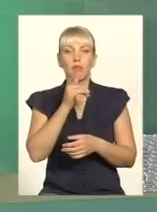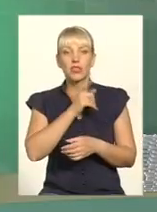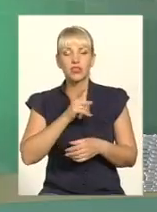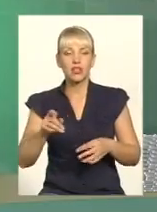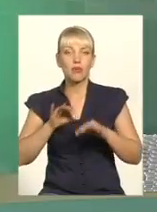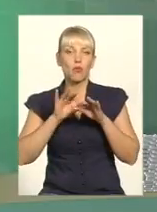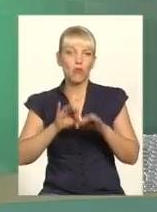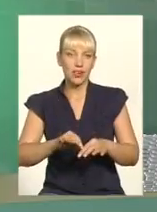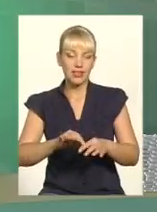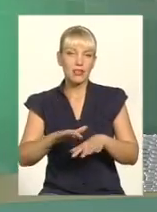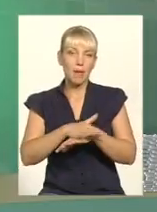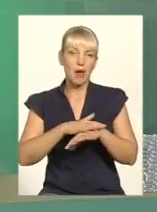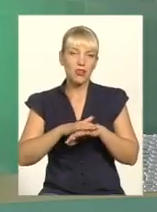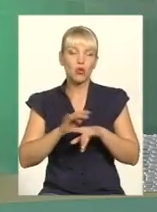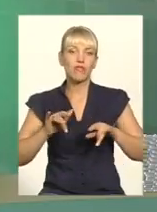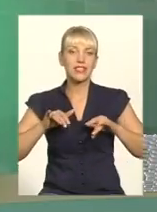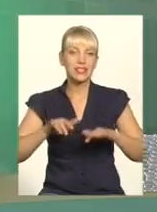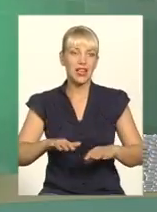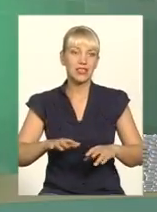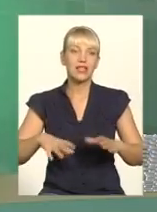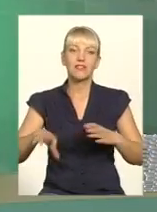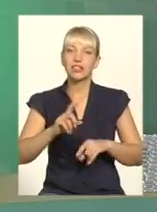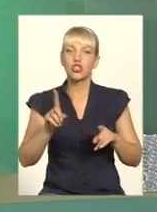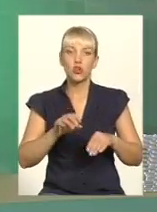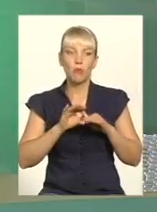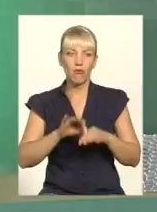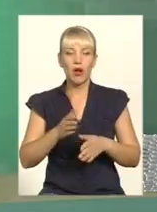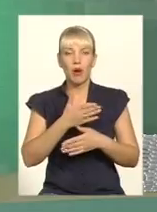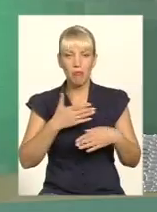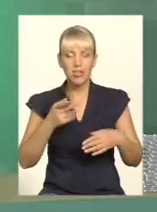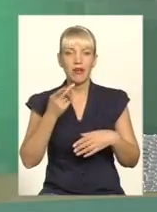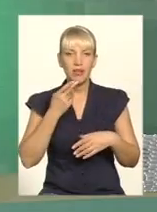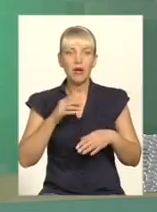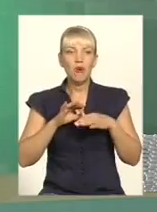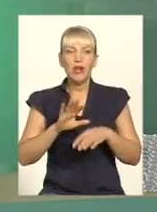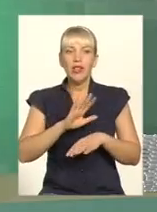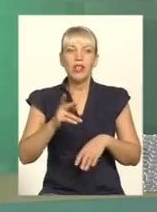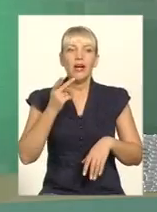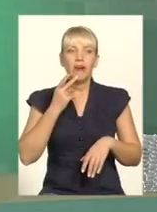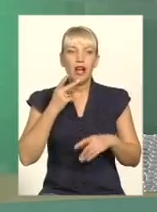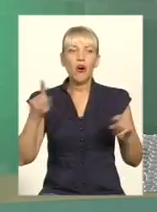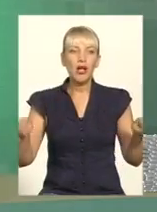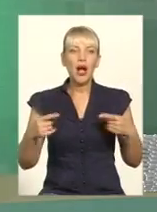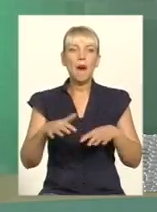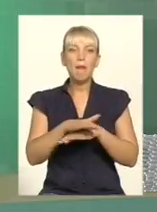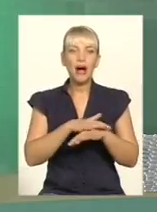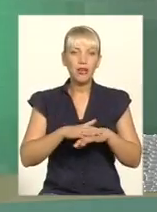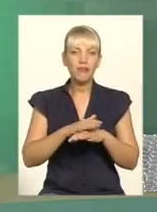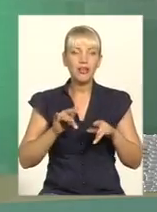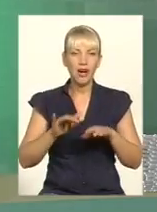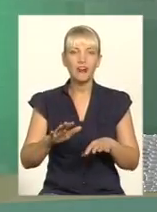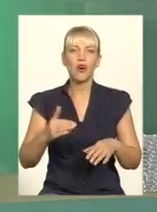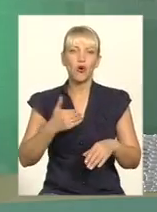то все, що передбачено нашими нормативними актами, ми проводимо. Проте не завжди організатори масових заходів хочуть з нами співпрацювати.